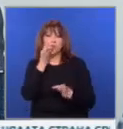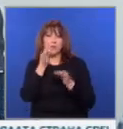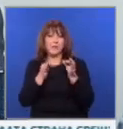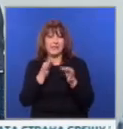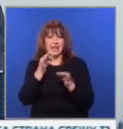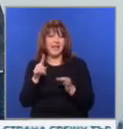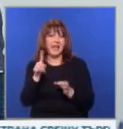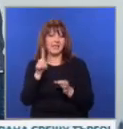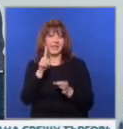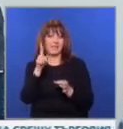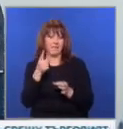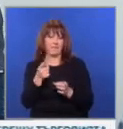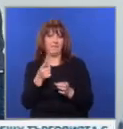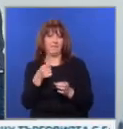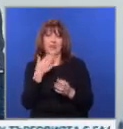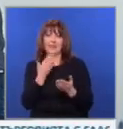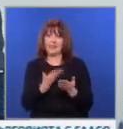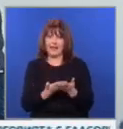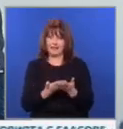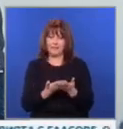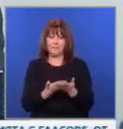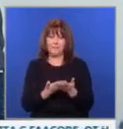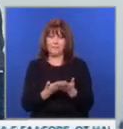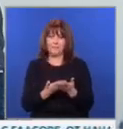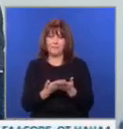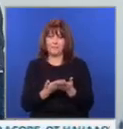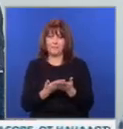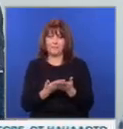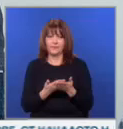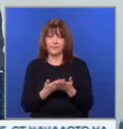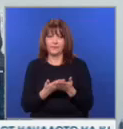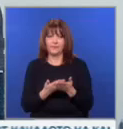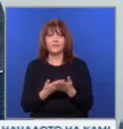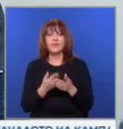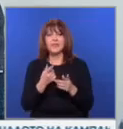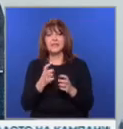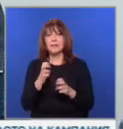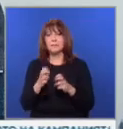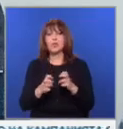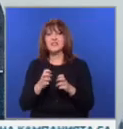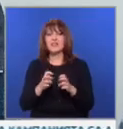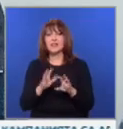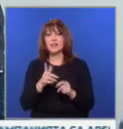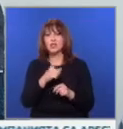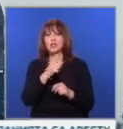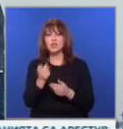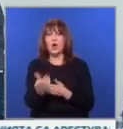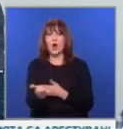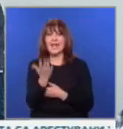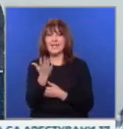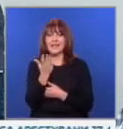един от обвинявамите даде вече в хода на досъдното производство, са произведени минимум 100 хиляди